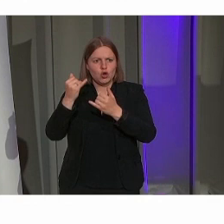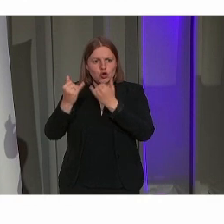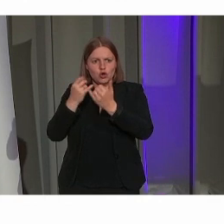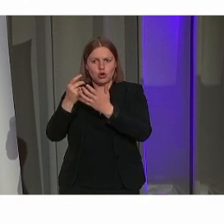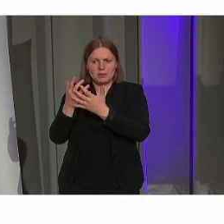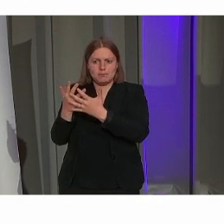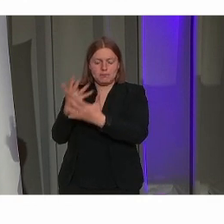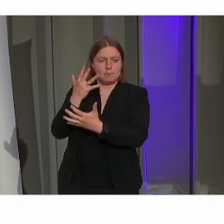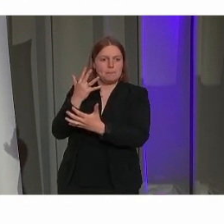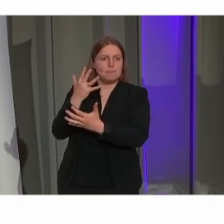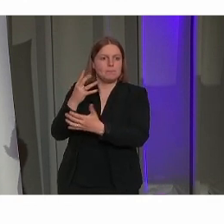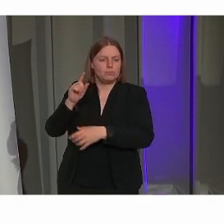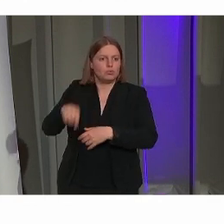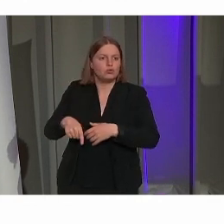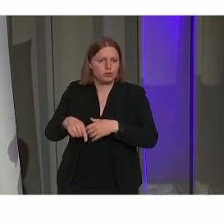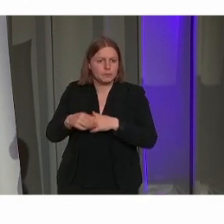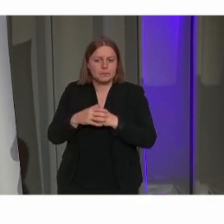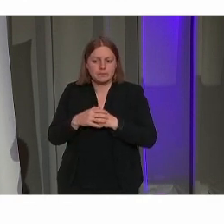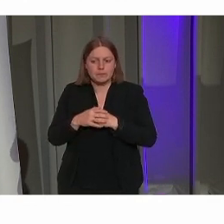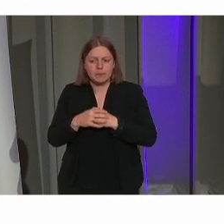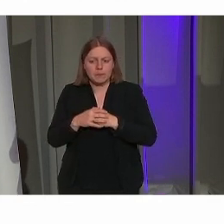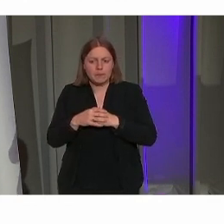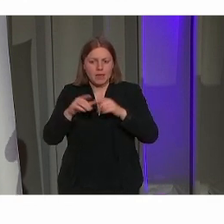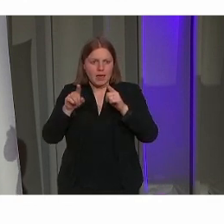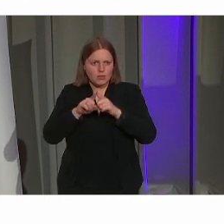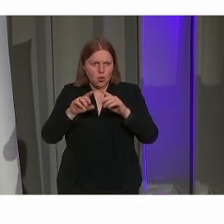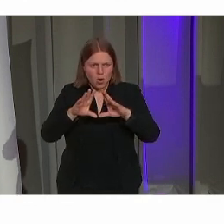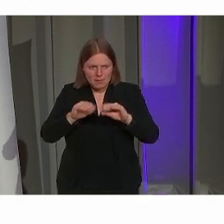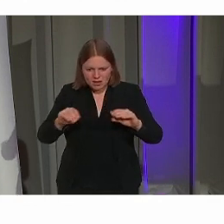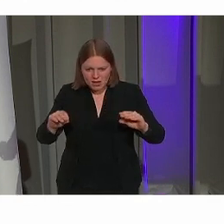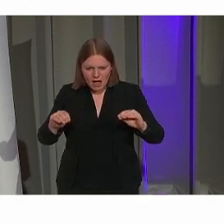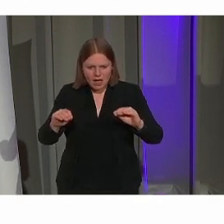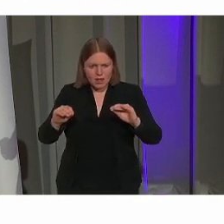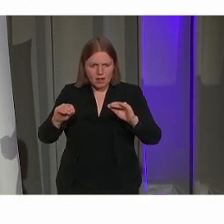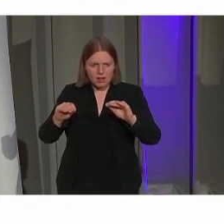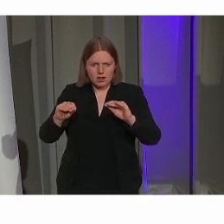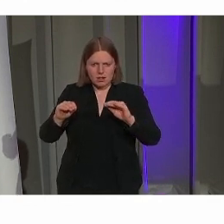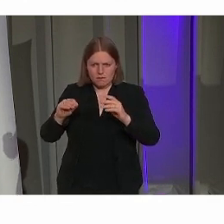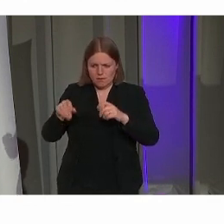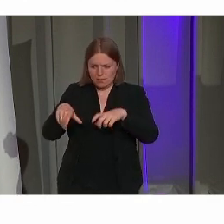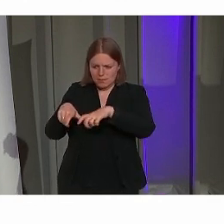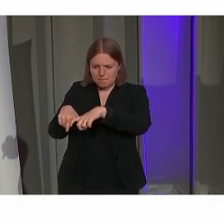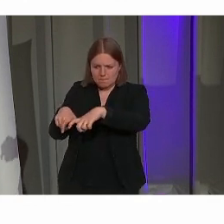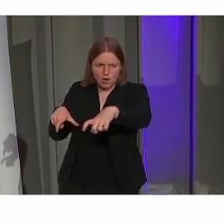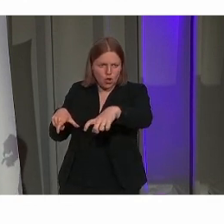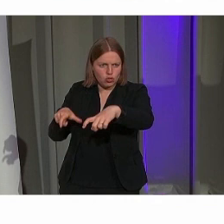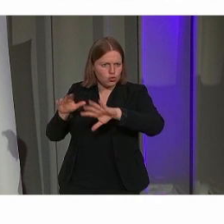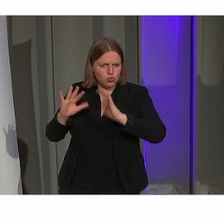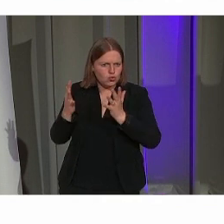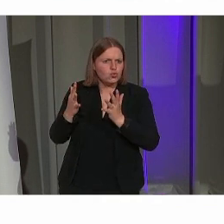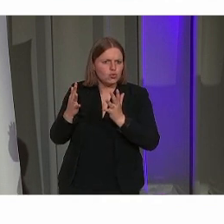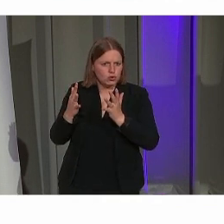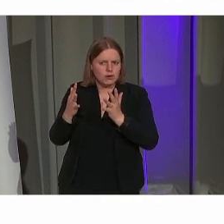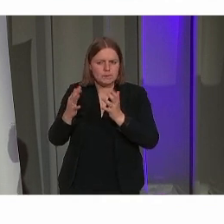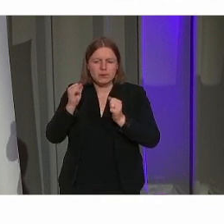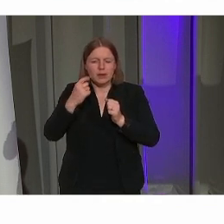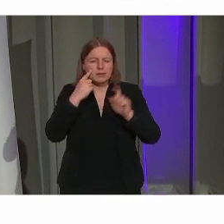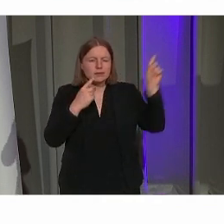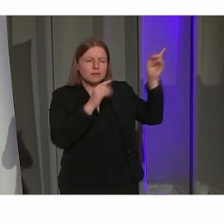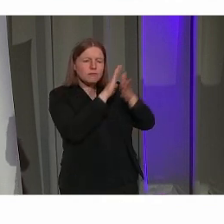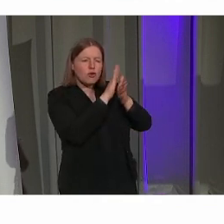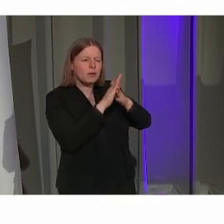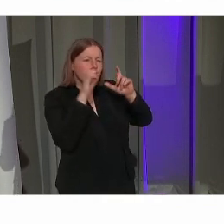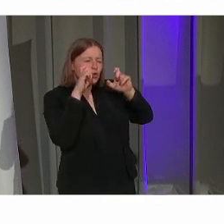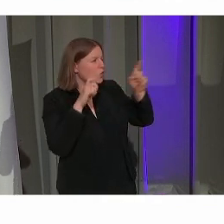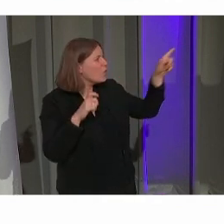kleur zijn. En ook de materialisatie van je busperon. Je ziet op het voorbeeldje